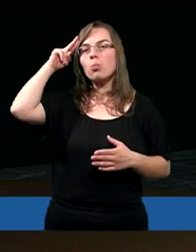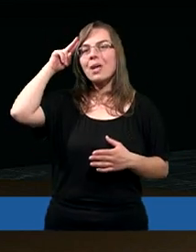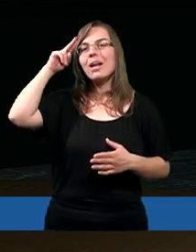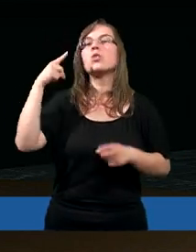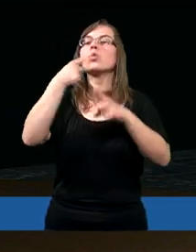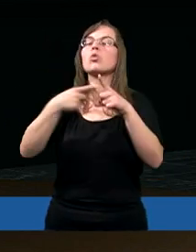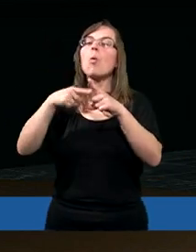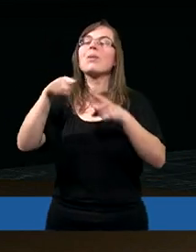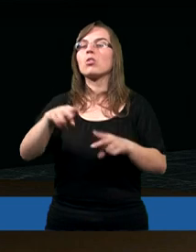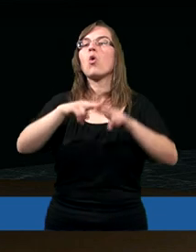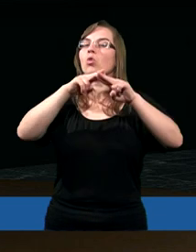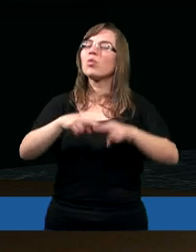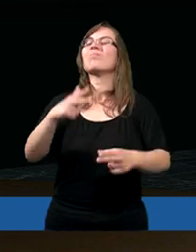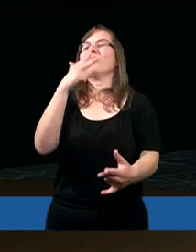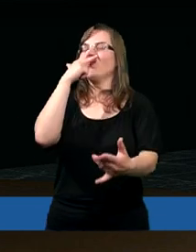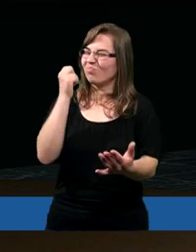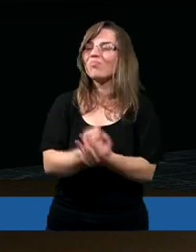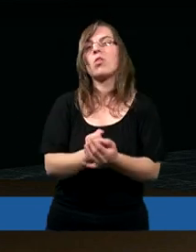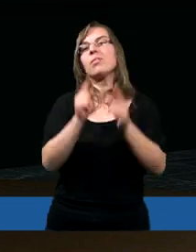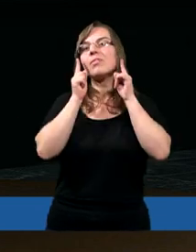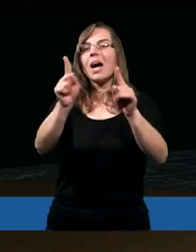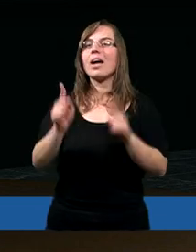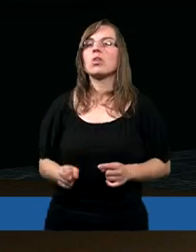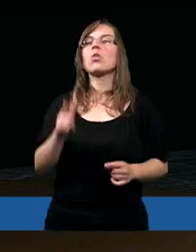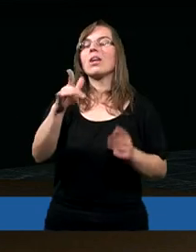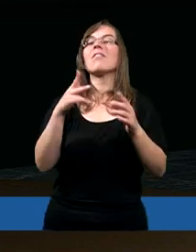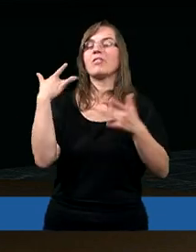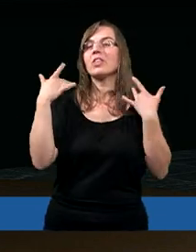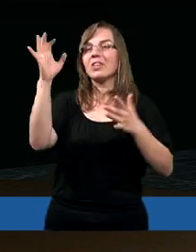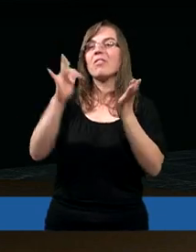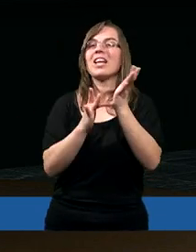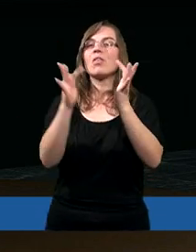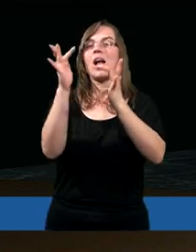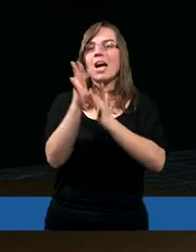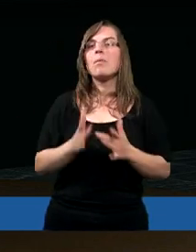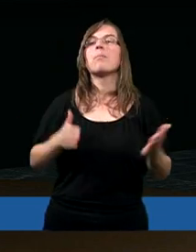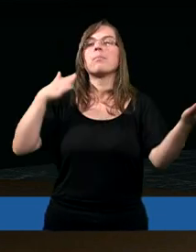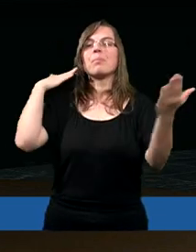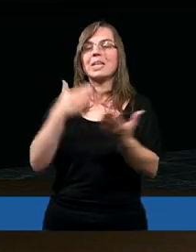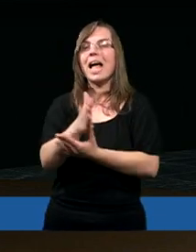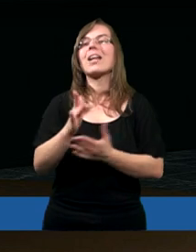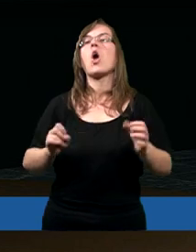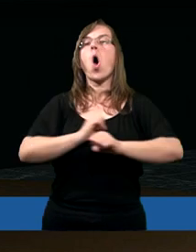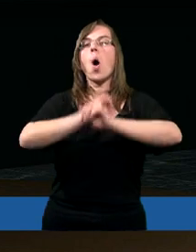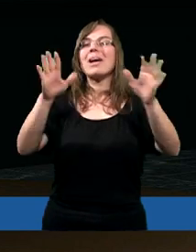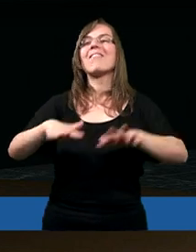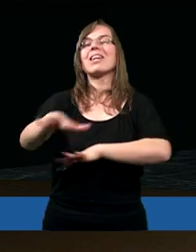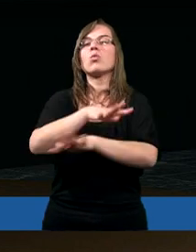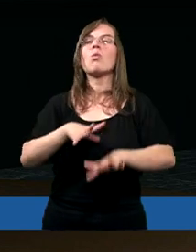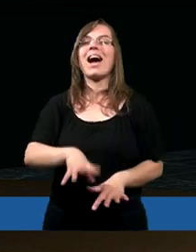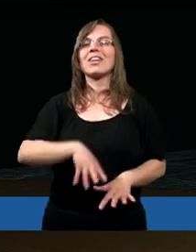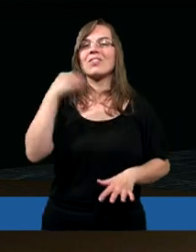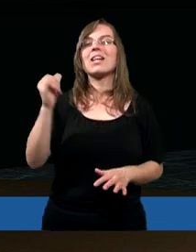Dopiero zostało to potwierdzone przez życie, działalność Jezusa Chrystusa, przez objawienie Ducha